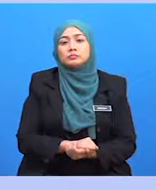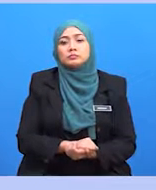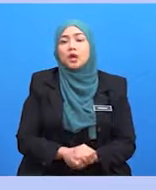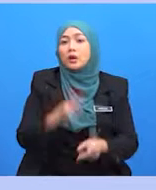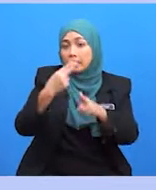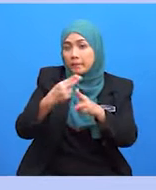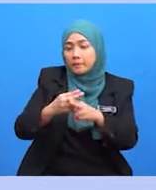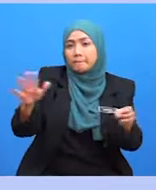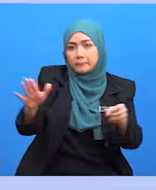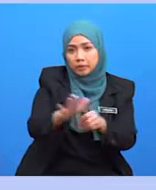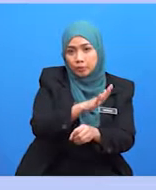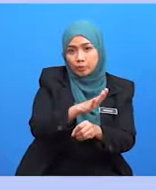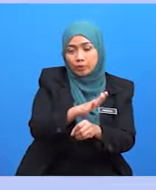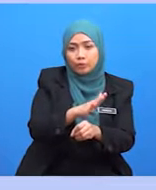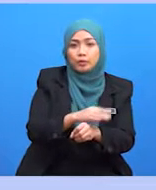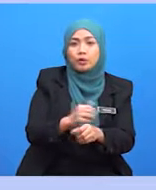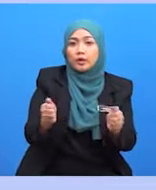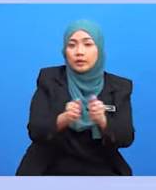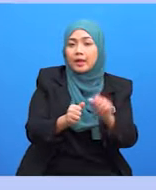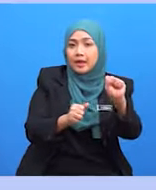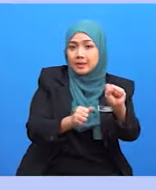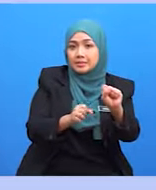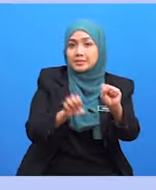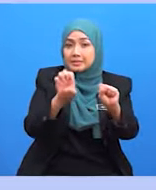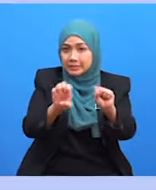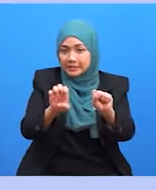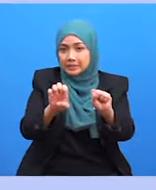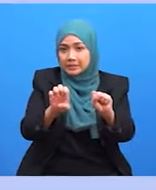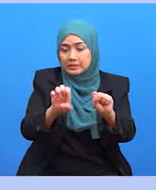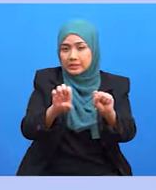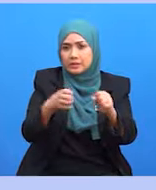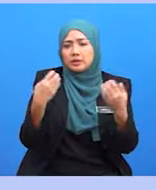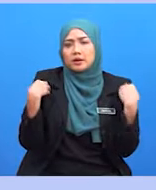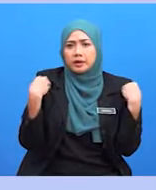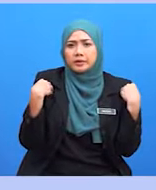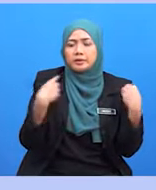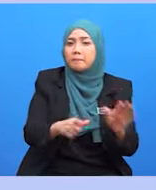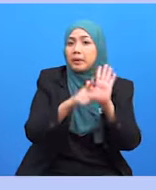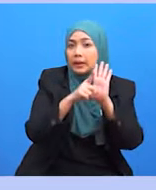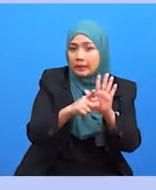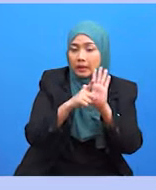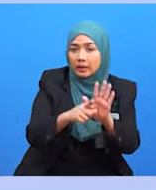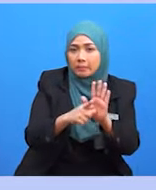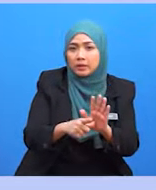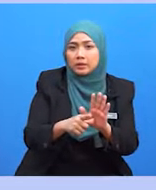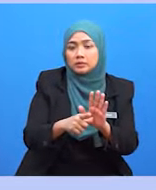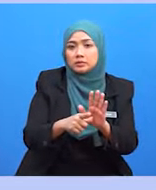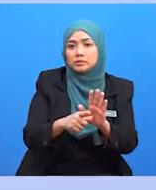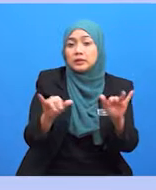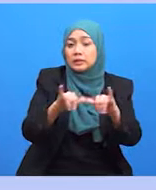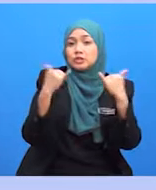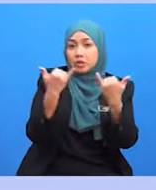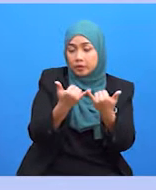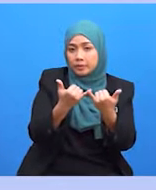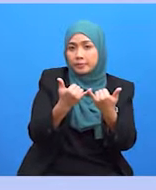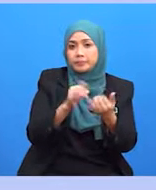yang bersambung dengan perlembagaan Rombos melambangkan prinsip kooperasi itu sendiri yang ingin maju,